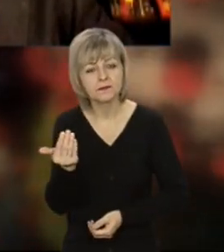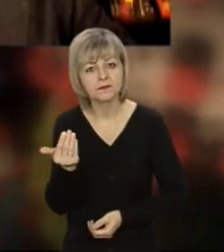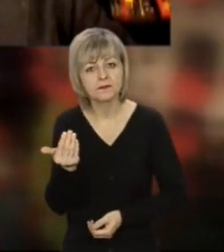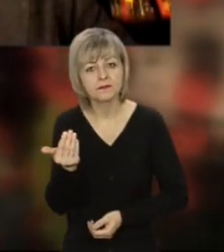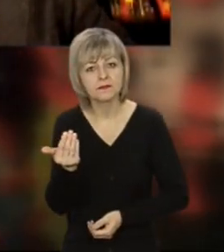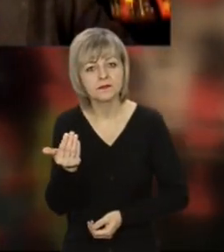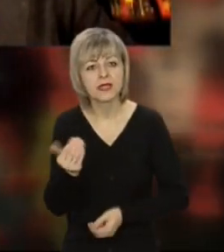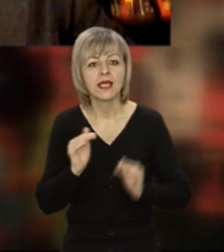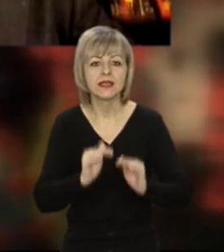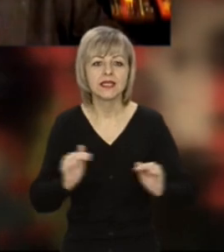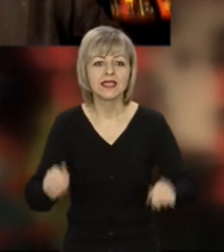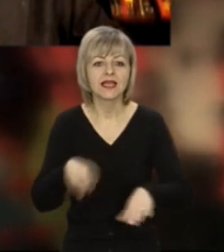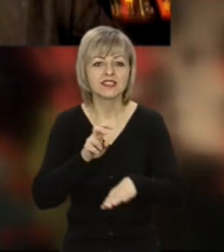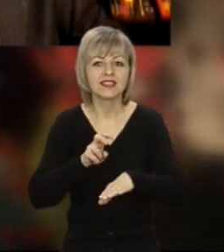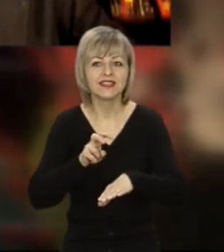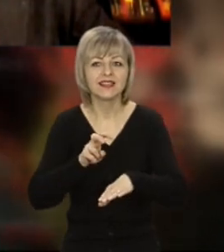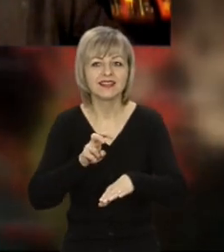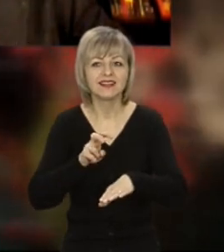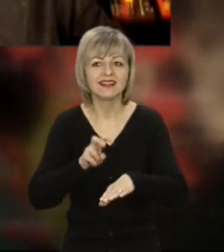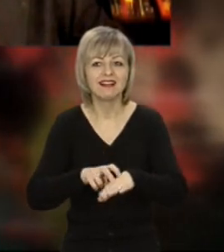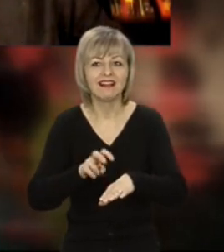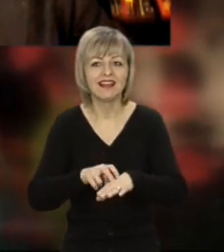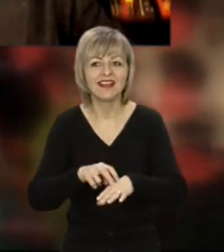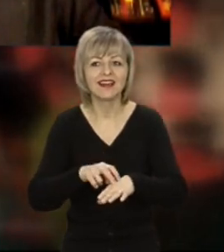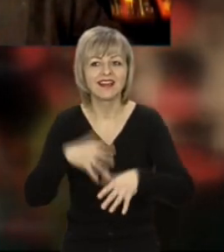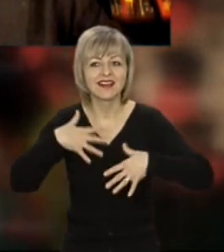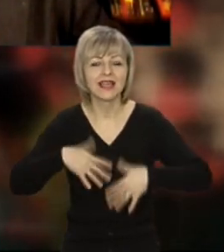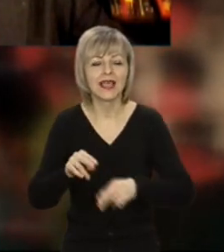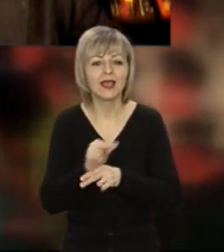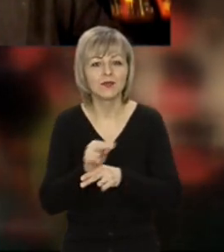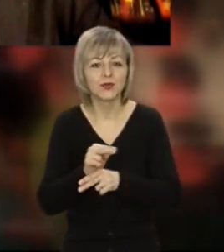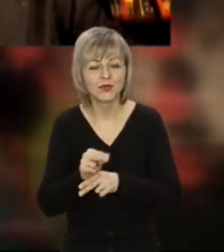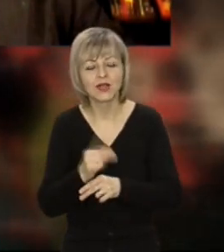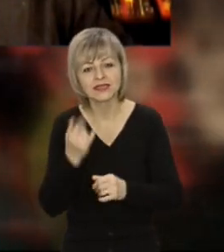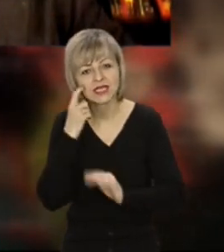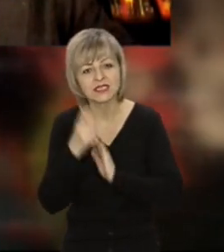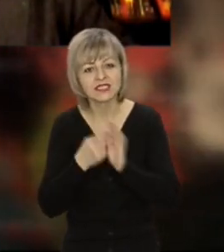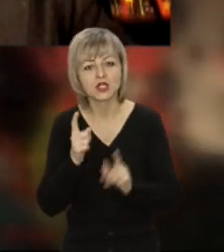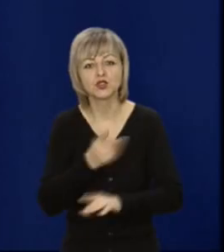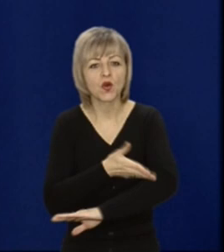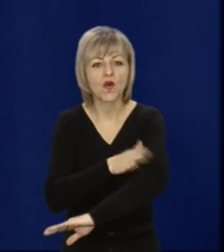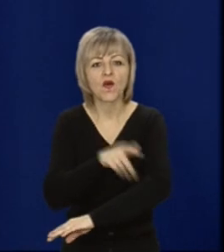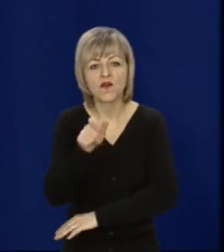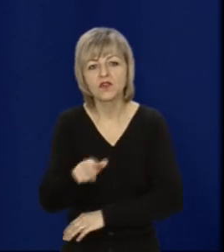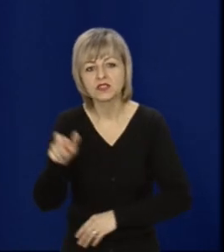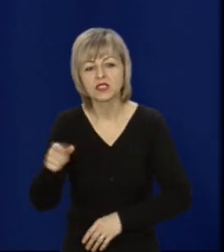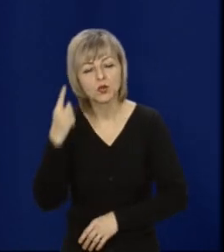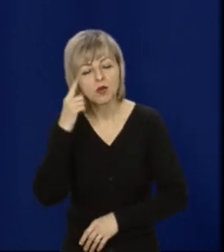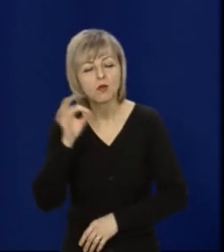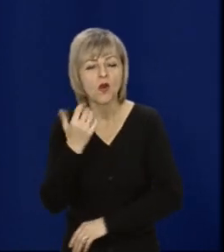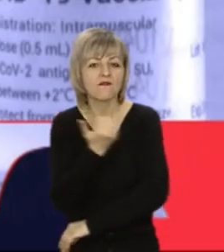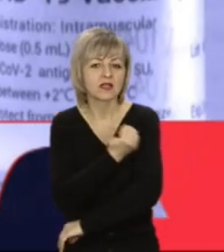Федор Лапій, дитячий лікар-іммунолог. Ну, а ми зараз дізнаємося, що Волиня не думають про вакцинацію.